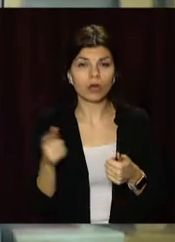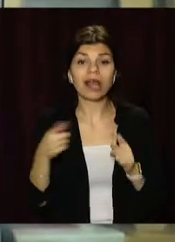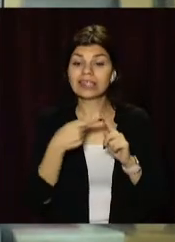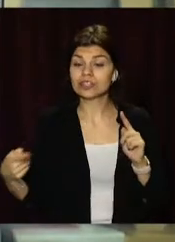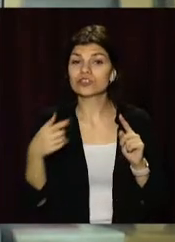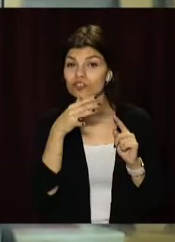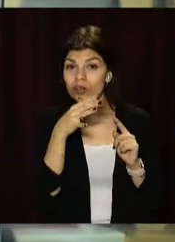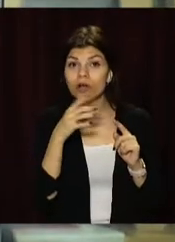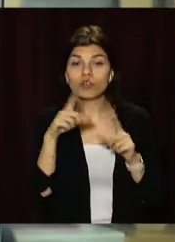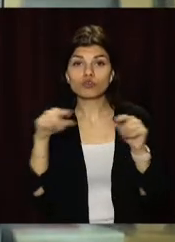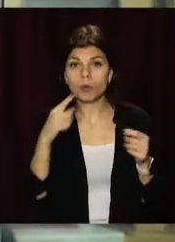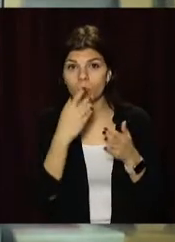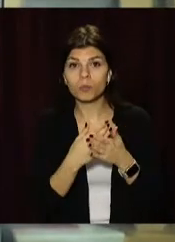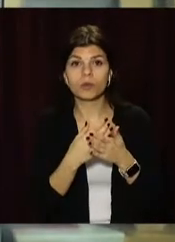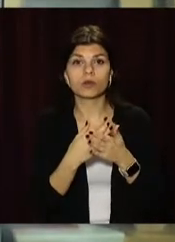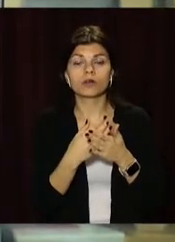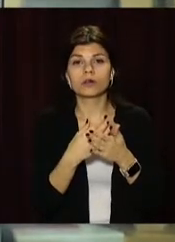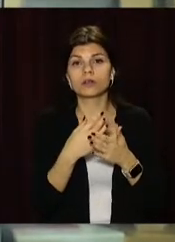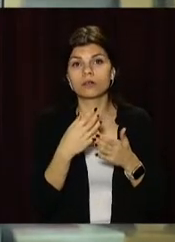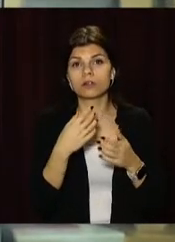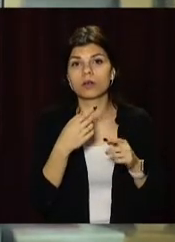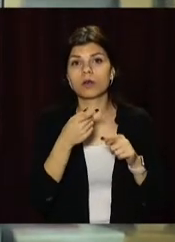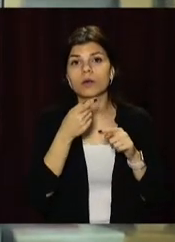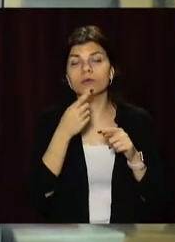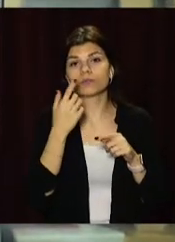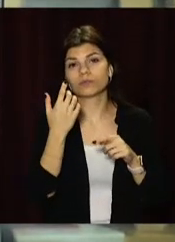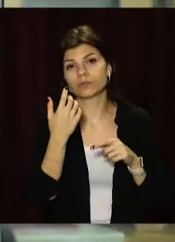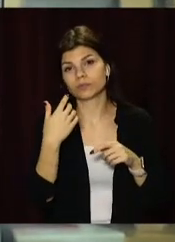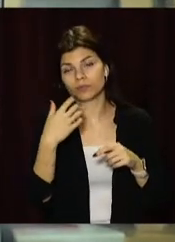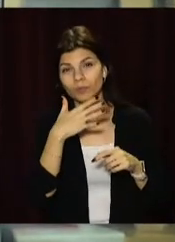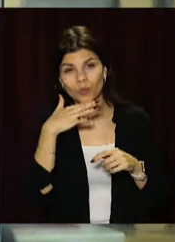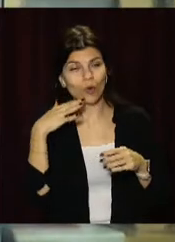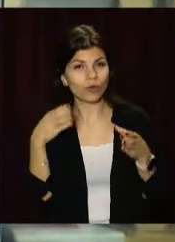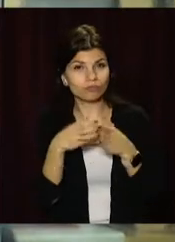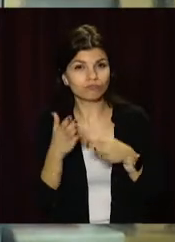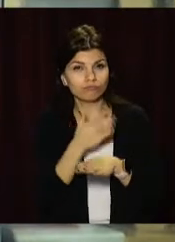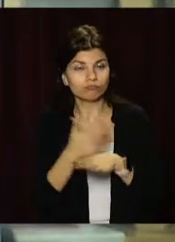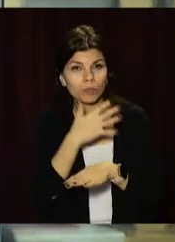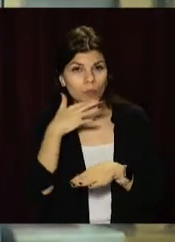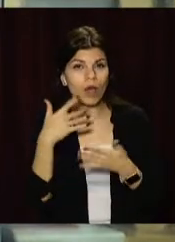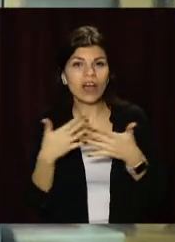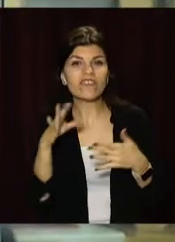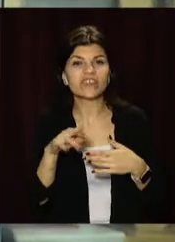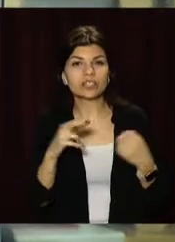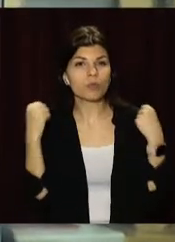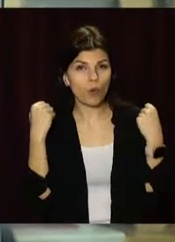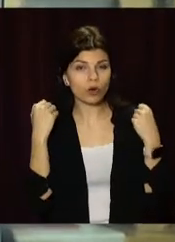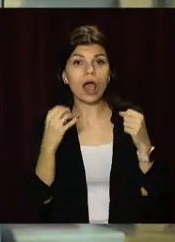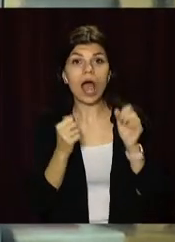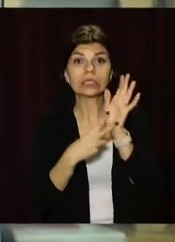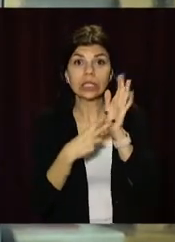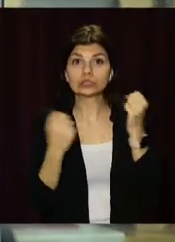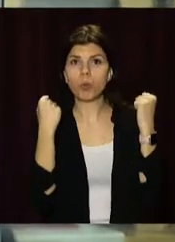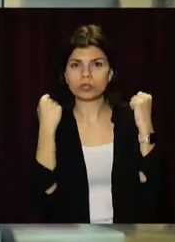школа підготувала понад півсотні спортсменів, які увійшли до складу збірних команд України з різних видів спорту, а семеро